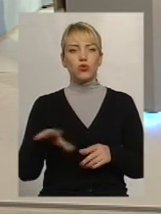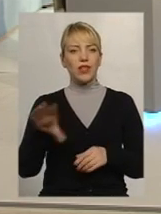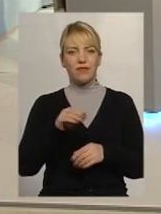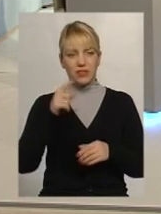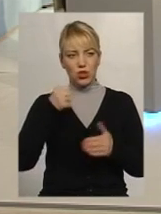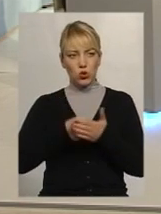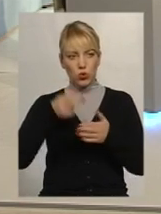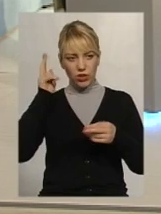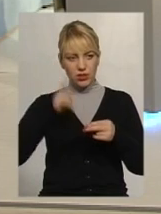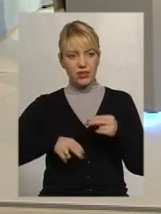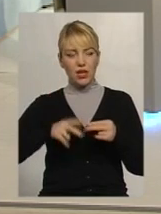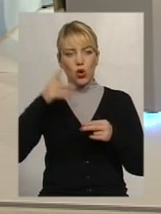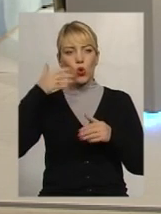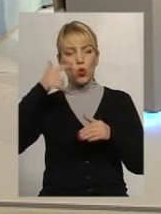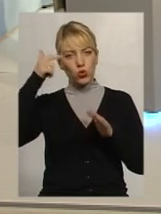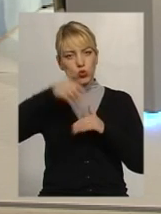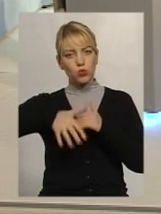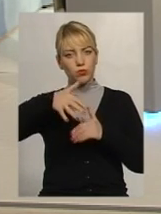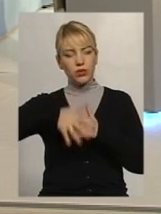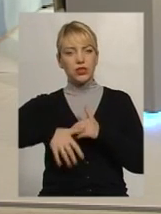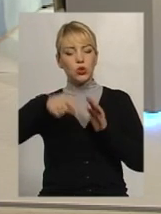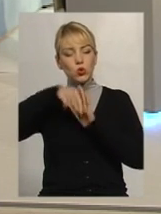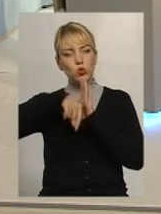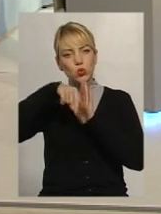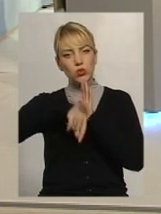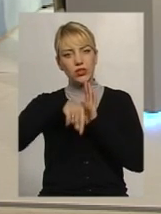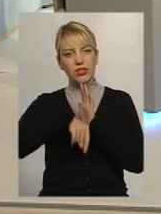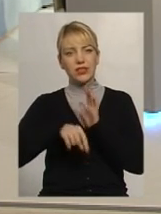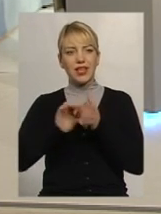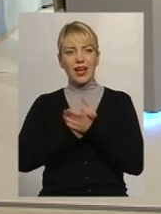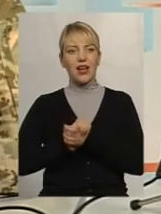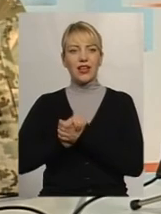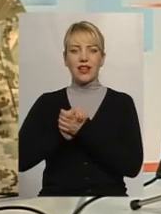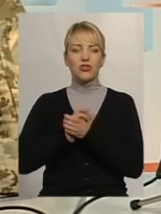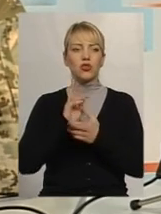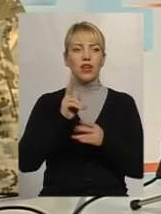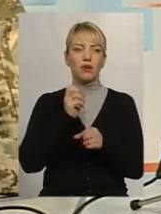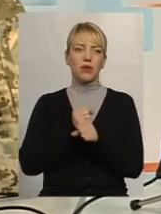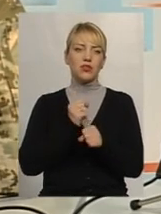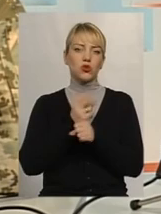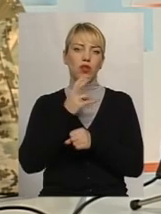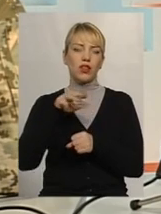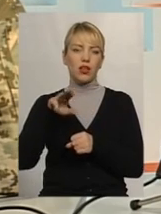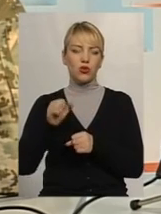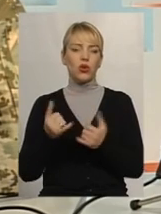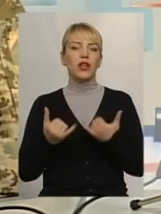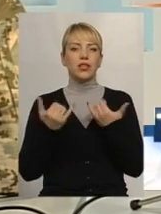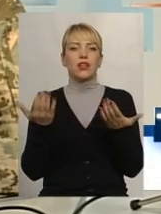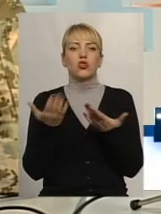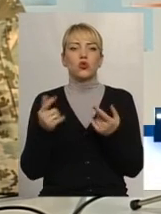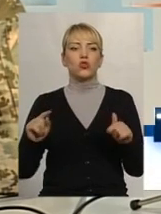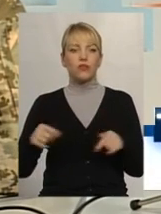розуміють сутність Альянсу, як функціонує Північно-Атлантичний Альянс саме НАТО, для чого створювалася